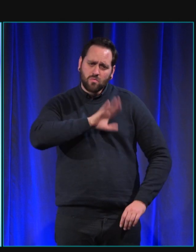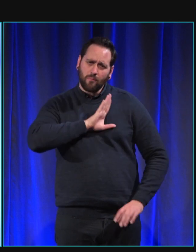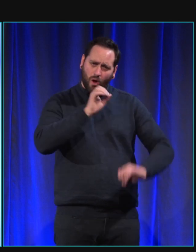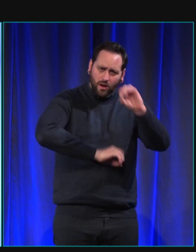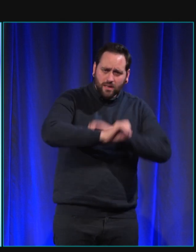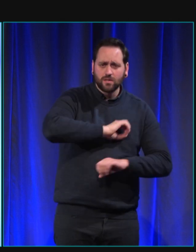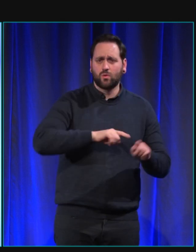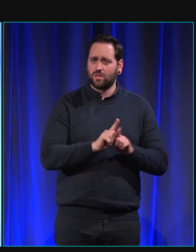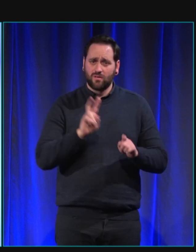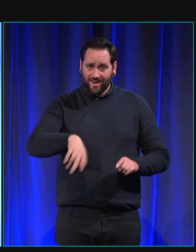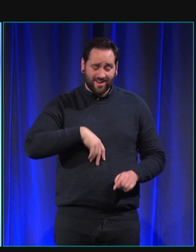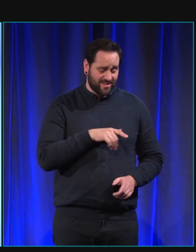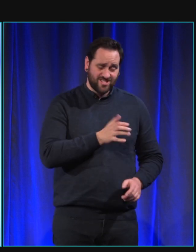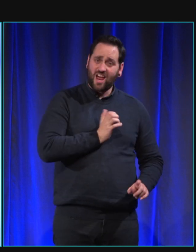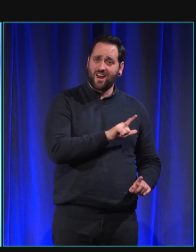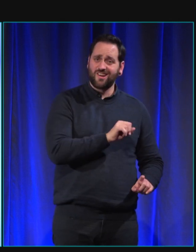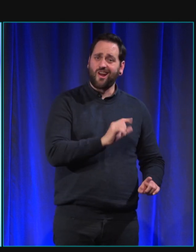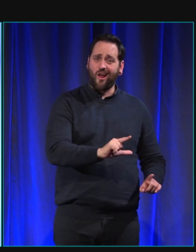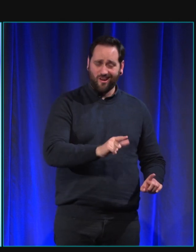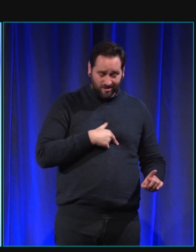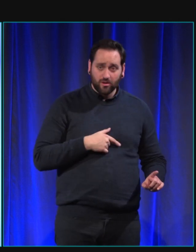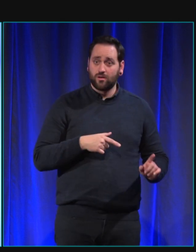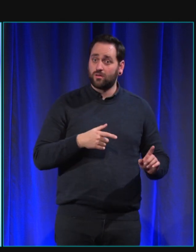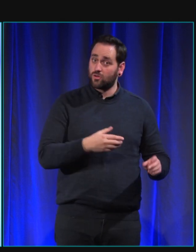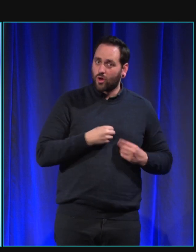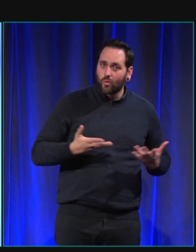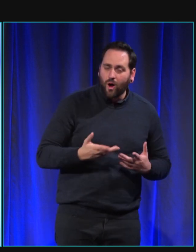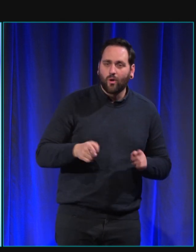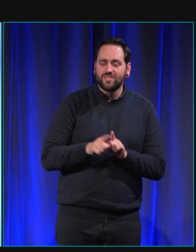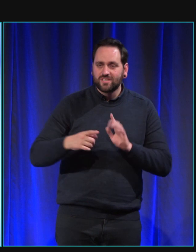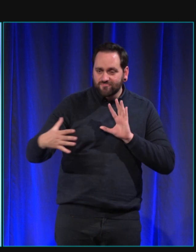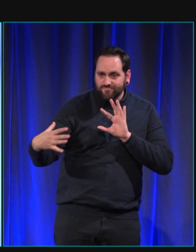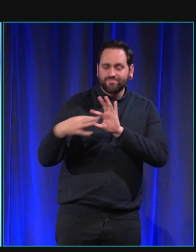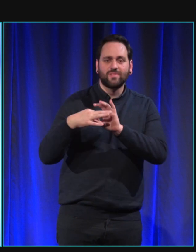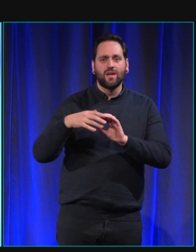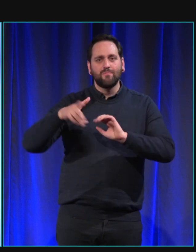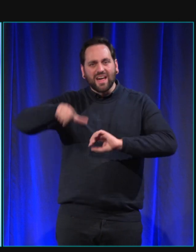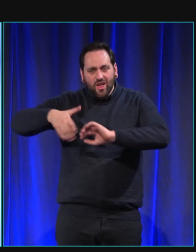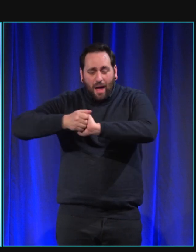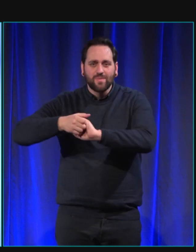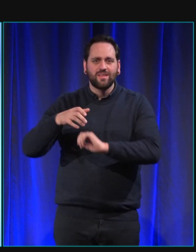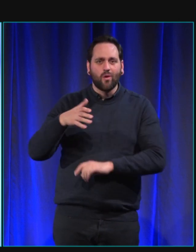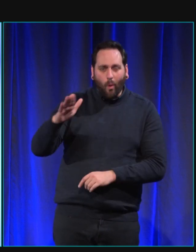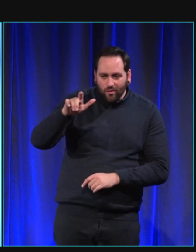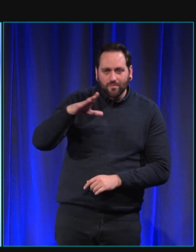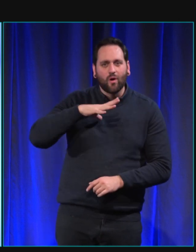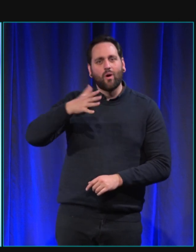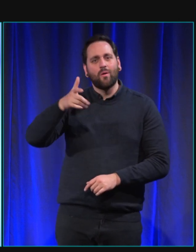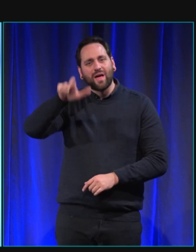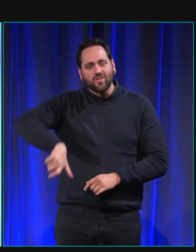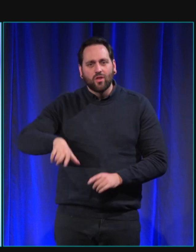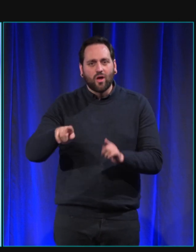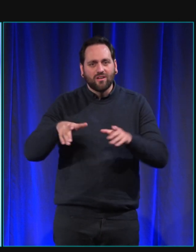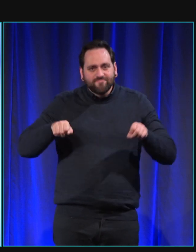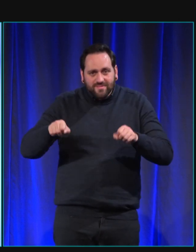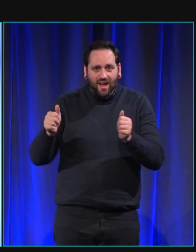de rencontrer plein d'amis qui ont des chiens d'assistance c'est une famille ces associations là on rencontre des chiens et du coup ils se